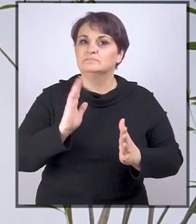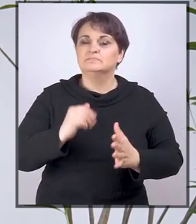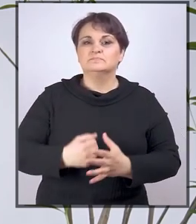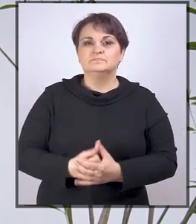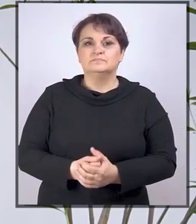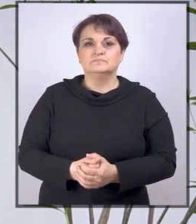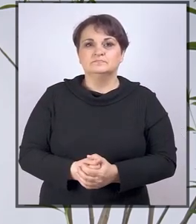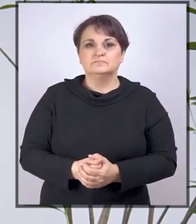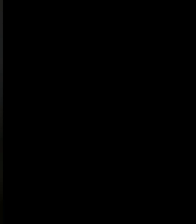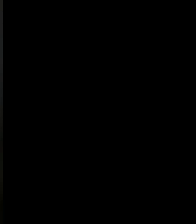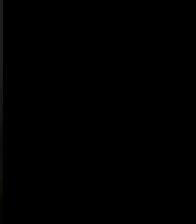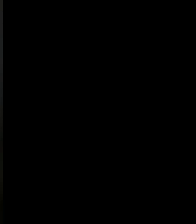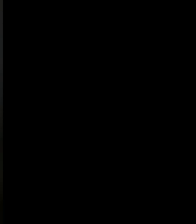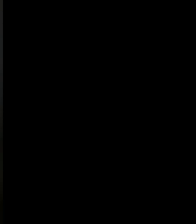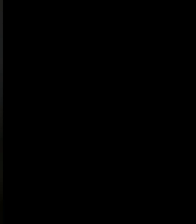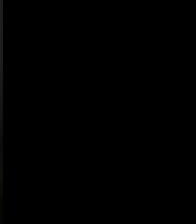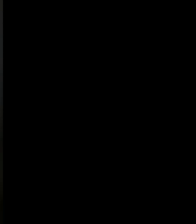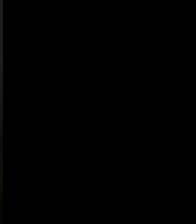bude.